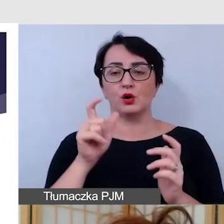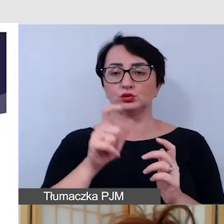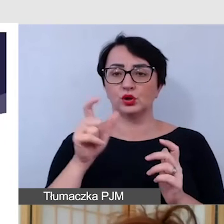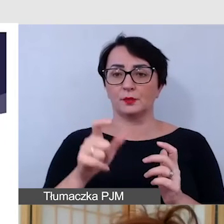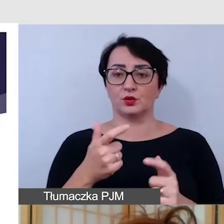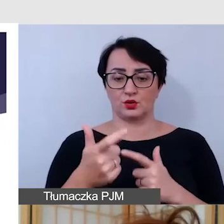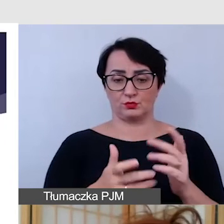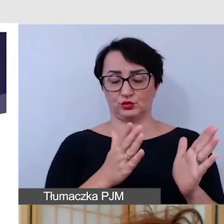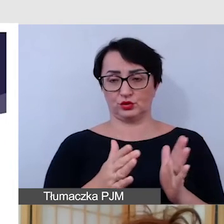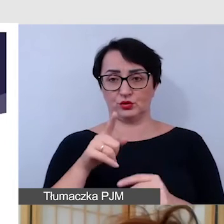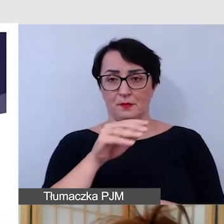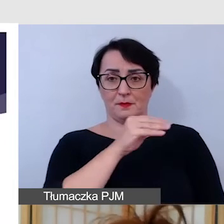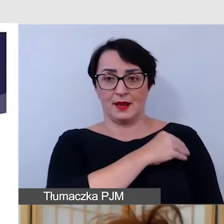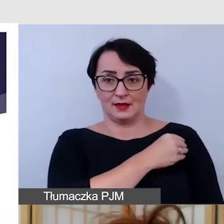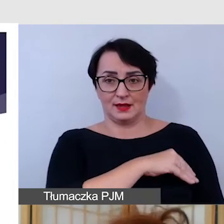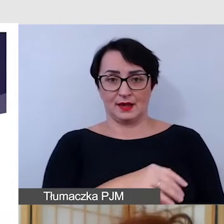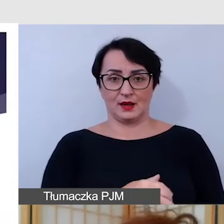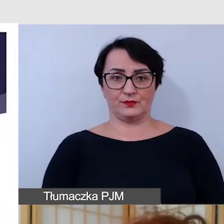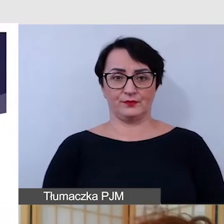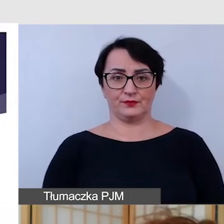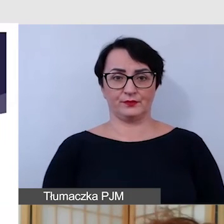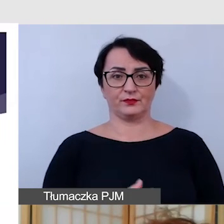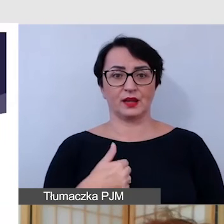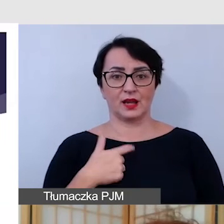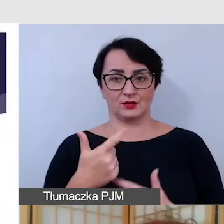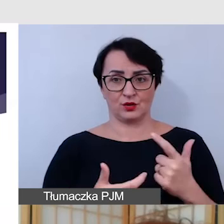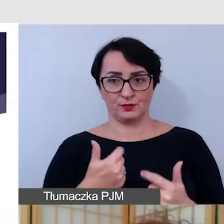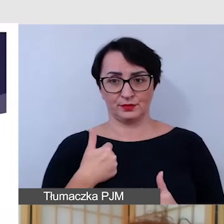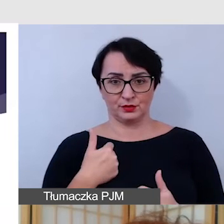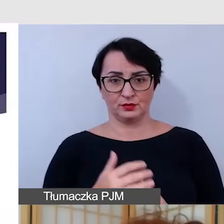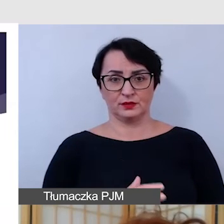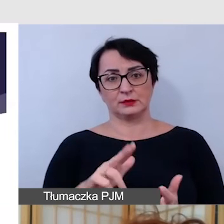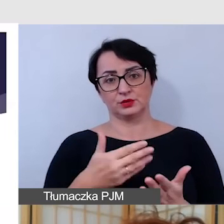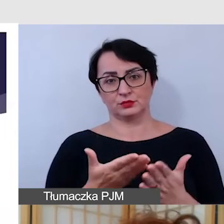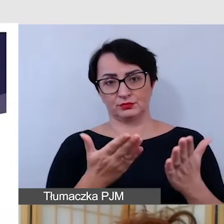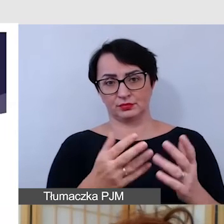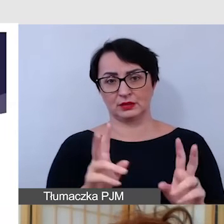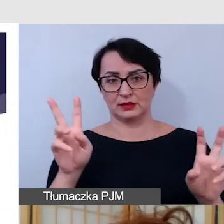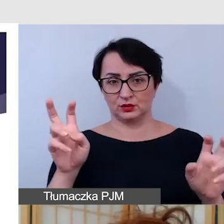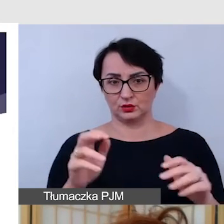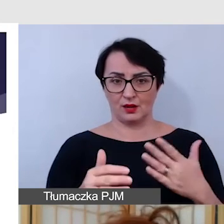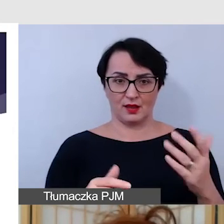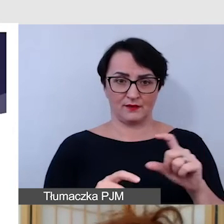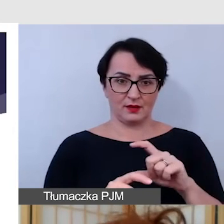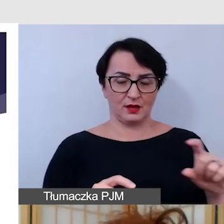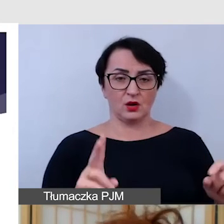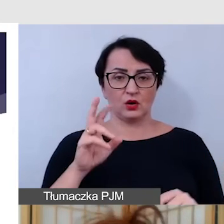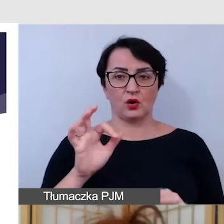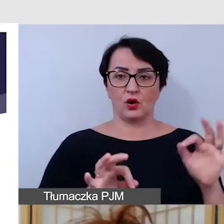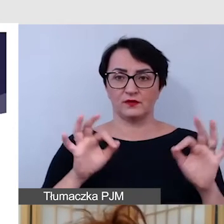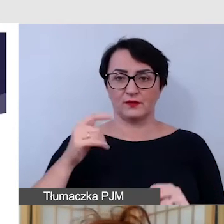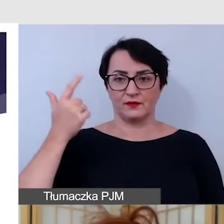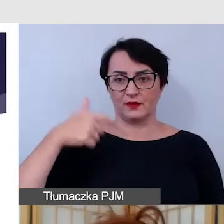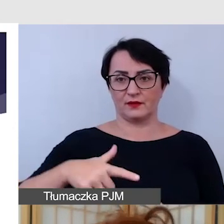przygotowują tego typu materiały, tak jak tu starałam się przygotować, Państwu na przykład taki tytuł po lewej stronie widzimy konferencja